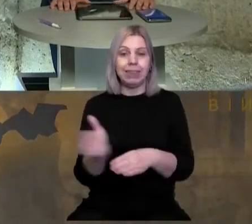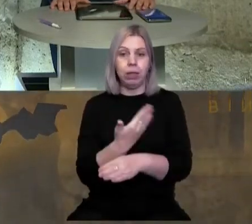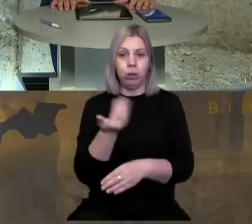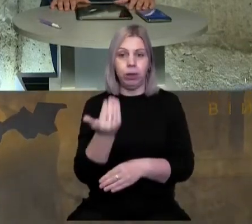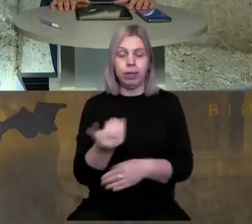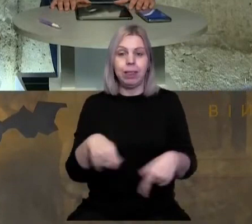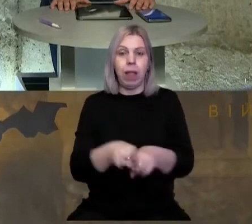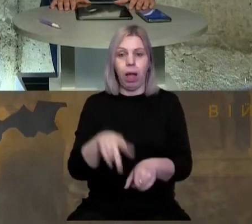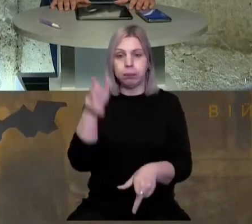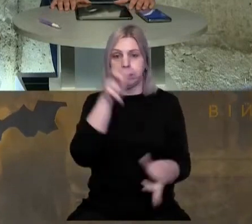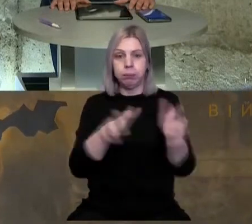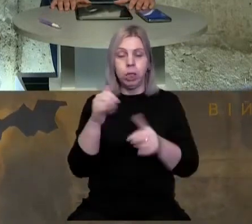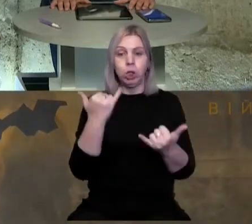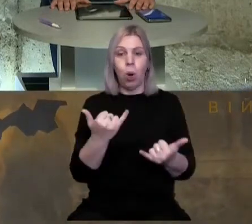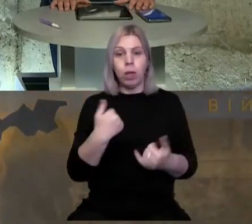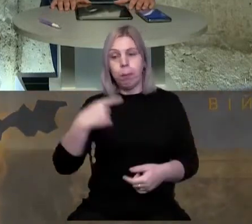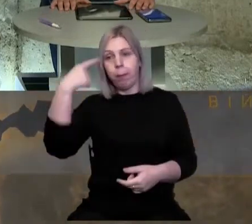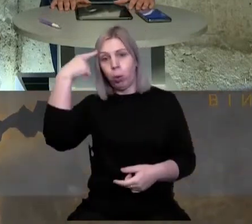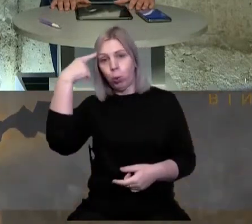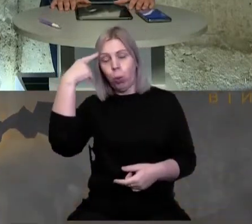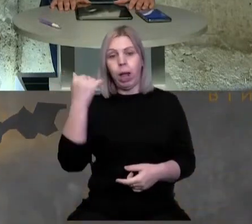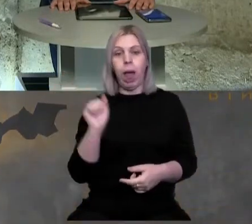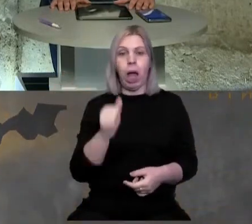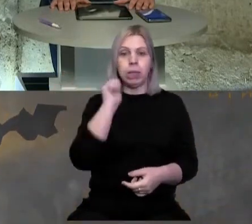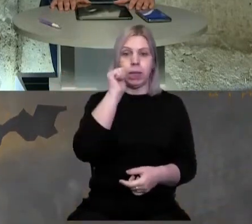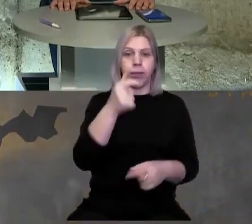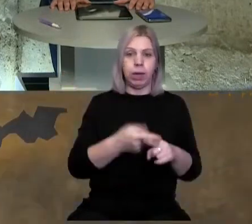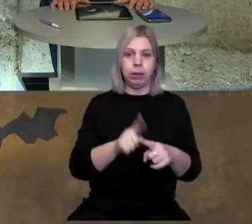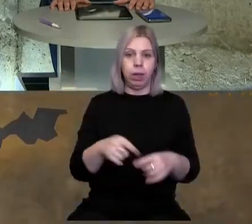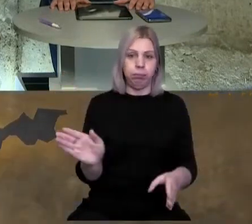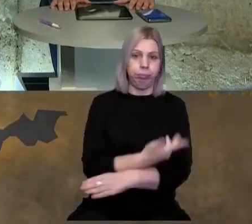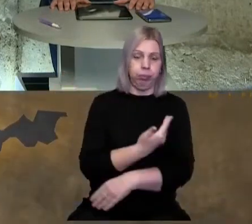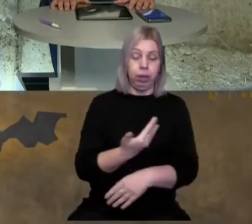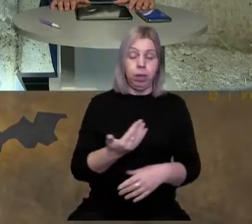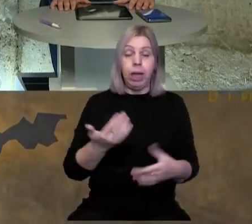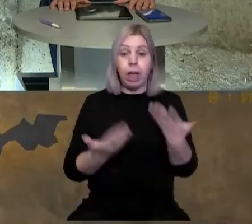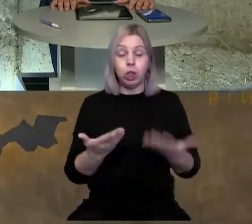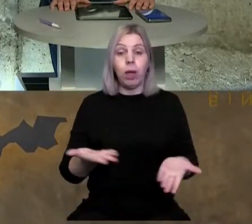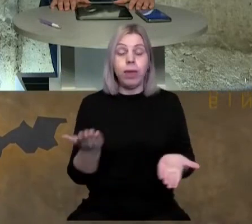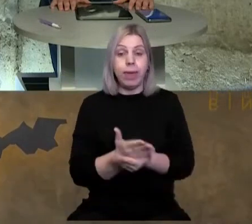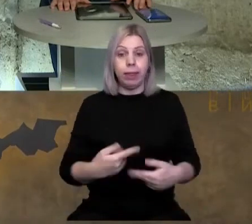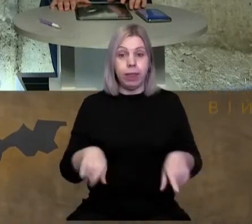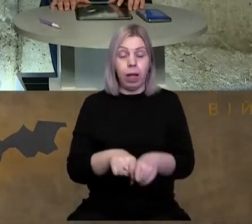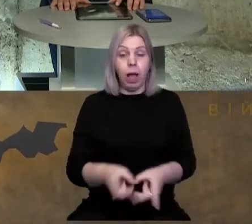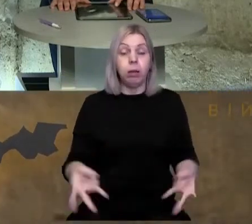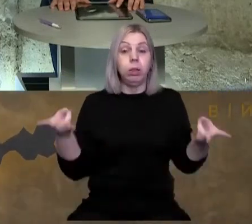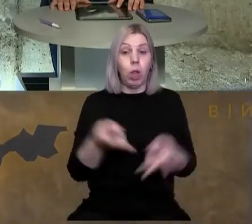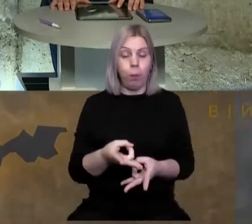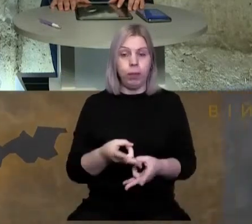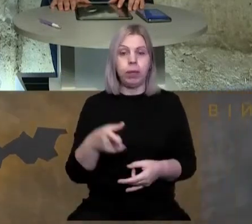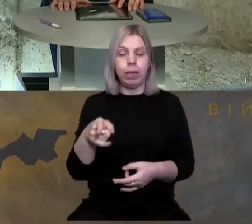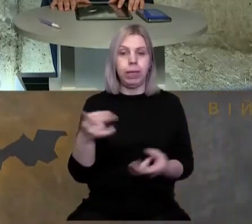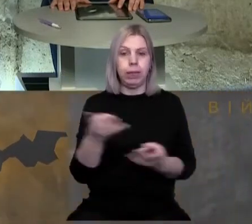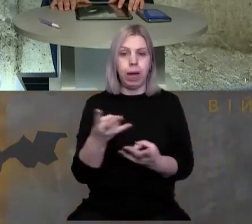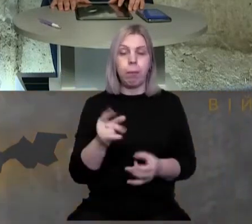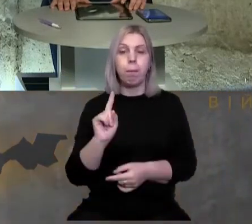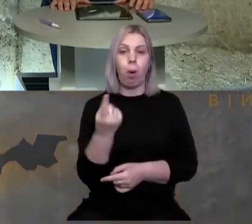їх тільки так, щоб сьогодні ми подумали, а завтра це вже і зробимо. Якщо є така необхідність, тоді її